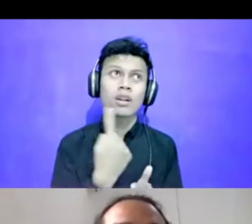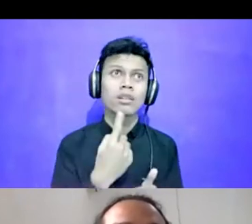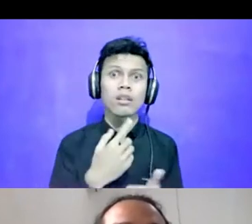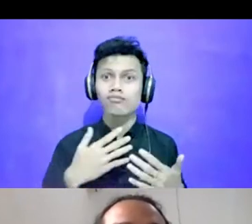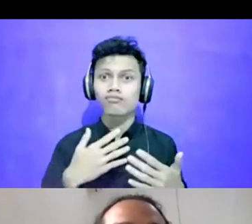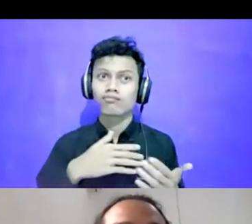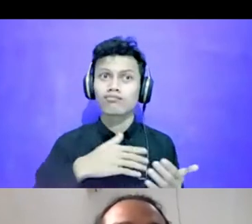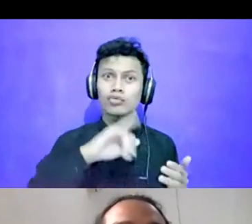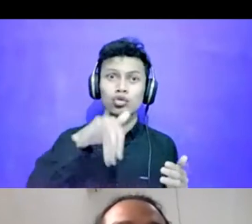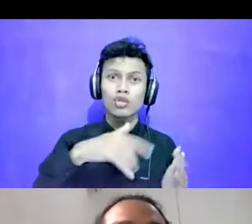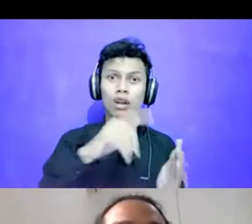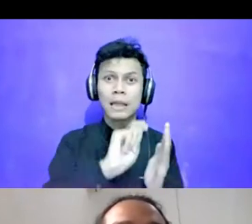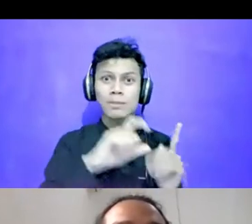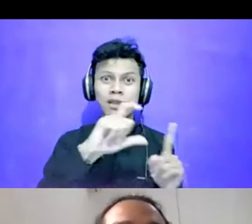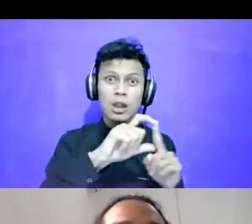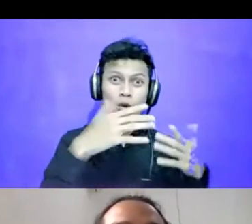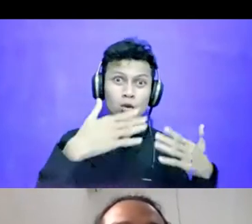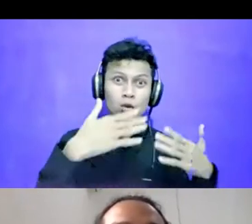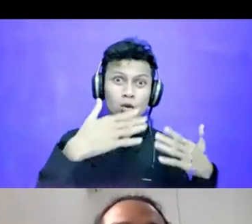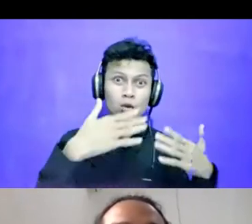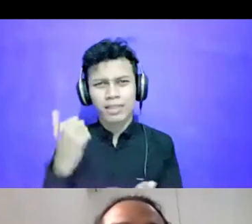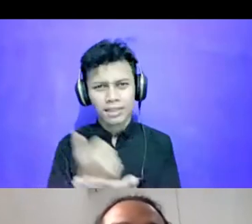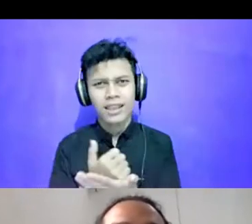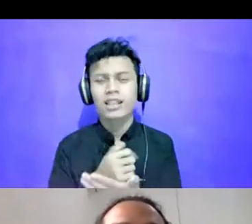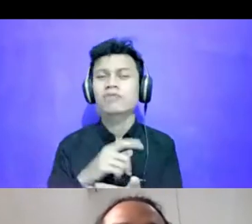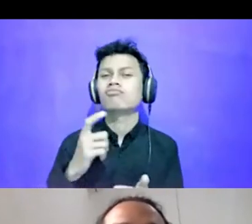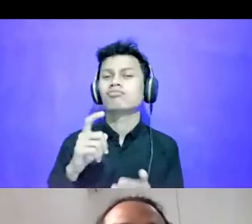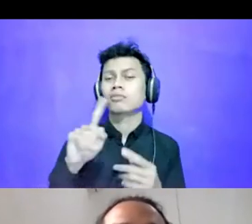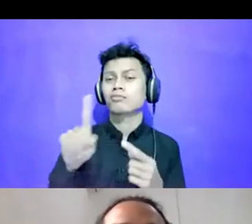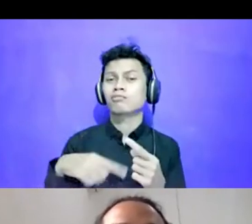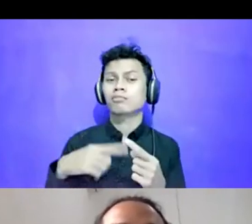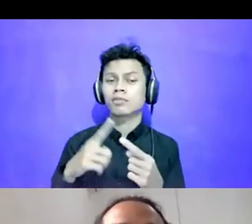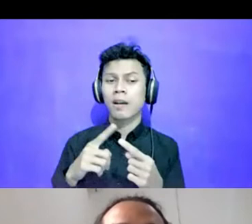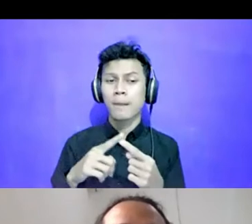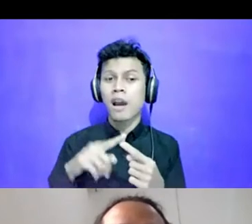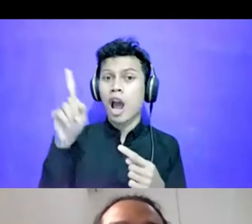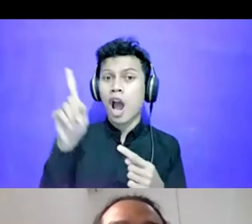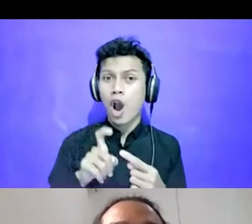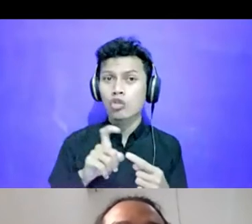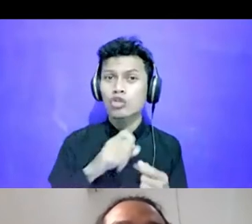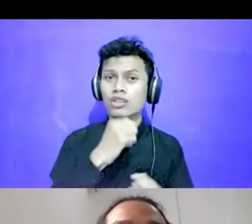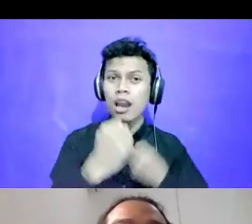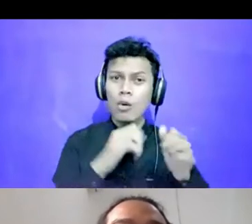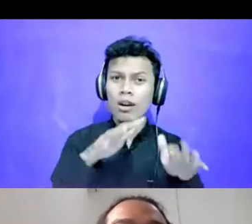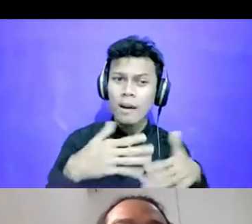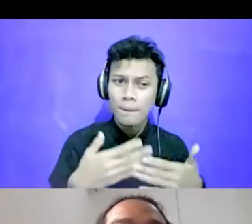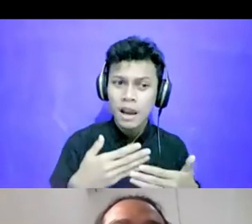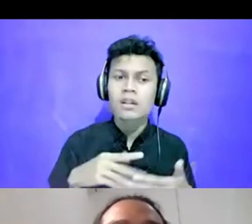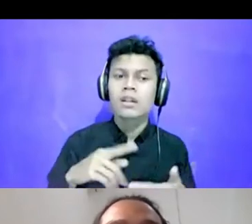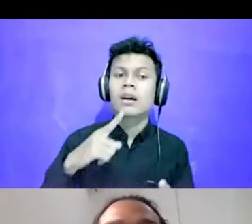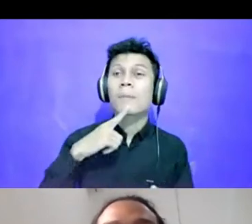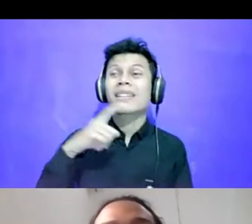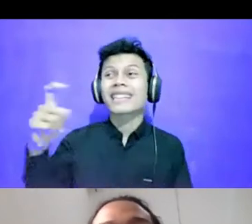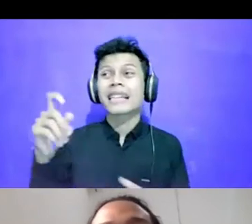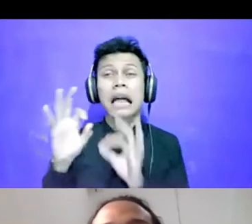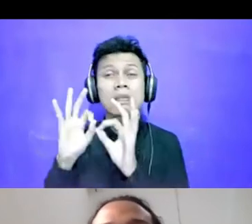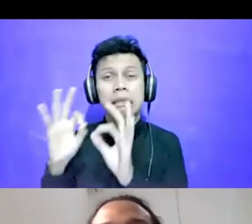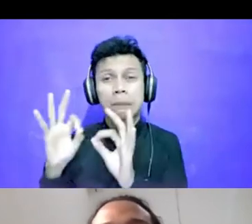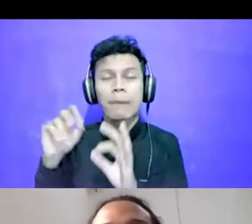Melakukan Jurnalis Data Yang Pertanya Adalah Tanyalah Pertama Yang Harus Dilakukan Tanyalah Pertanya Yang Tepat